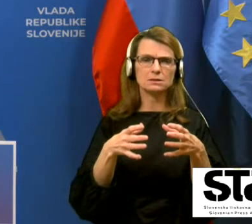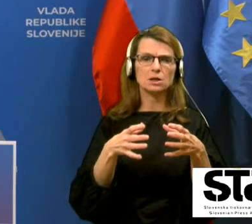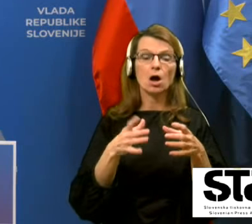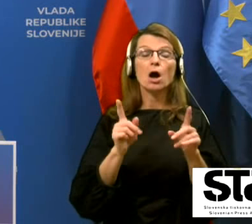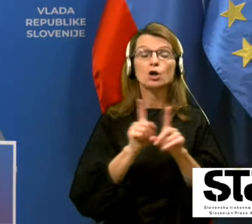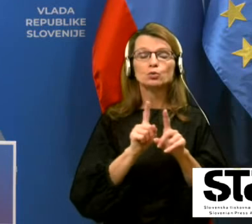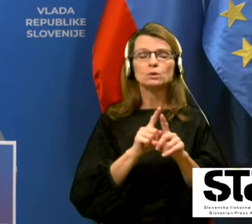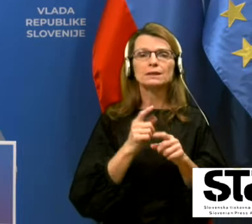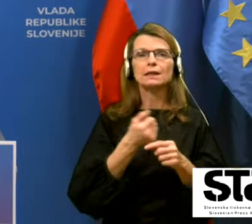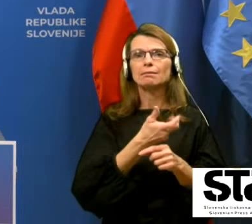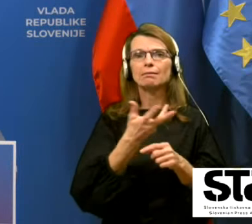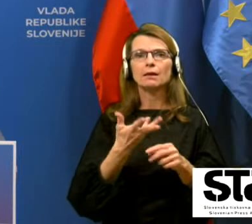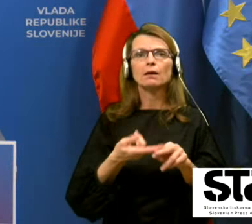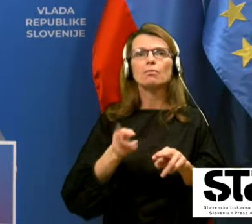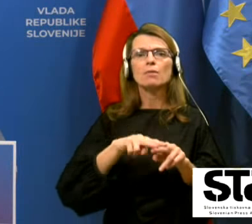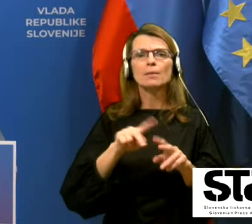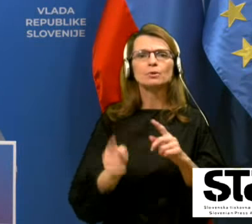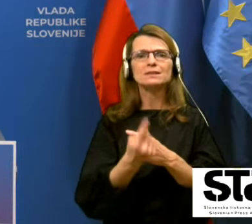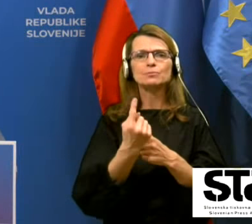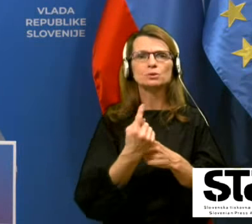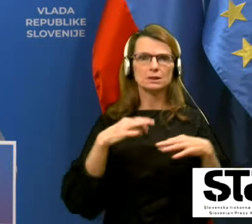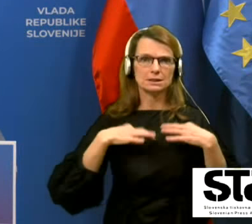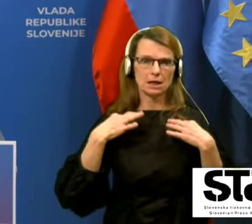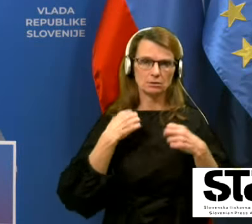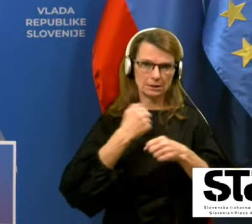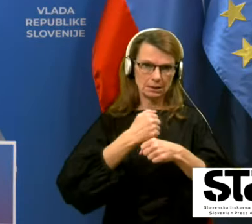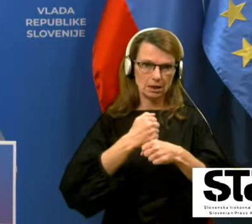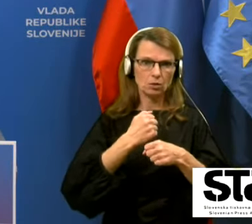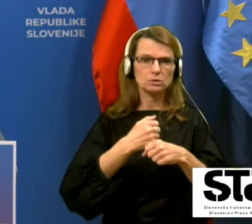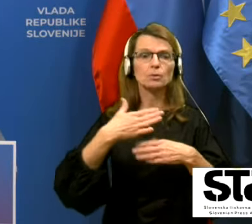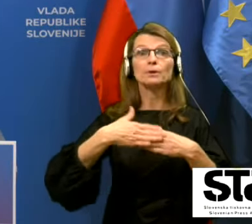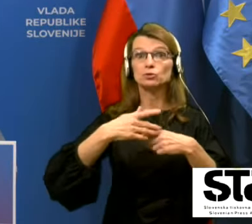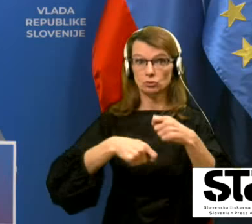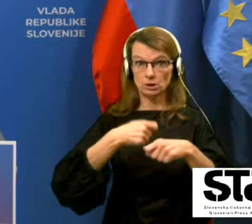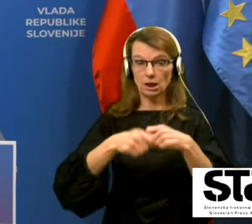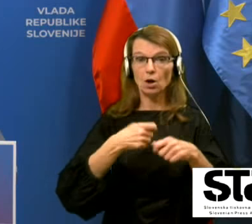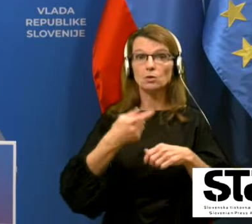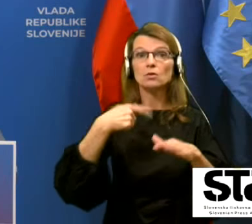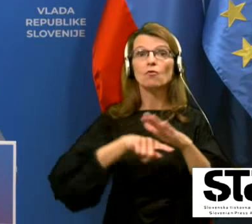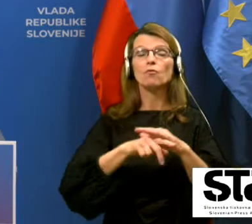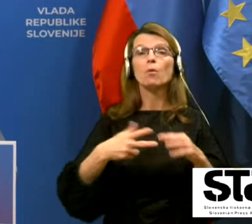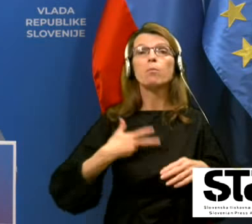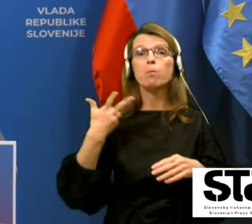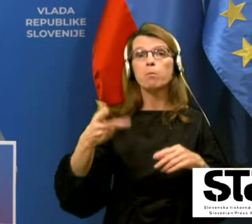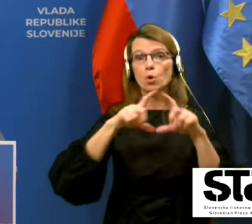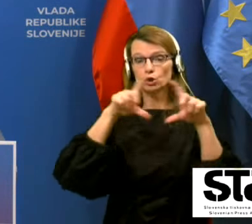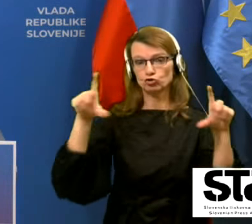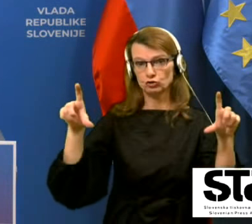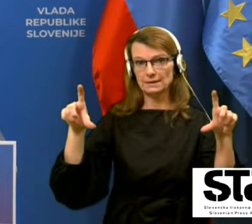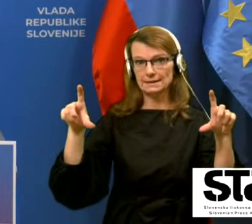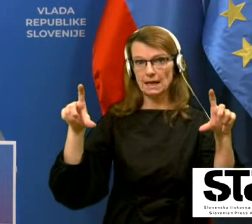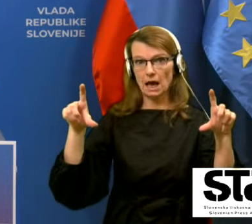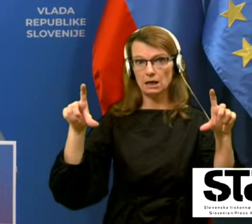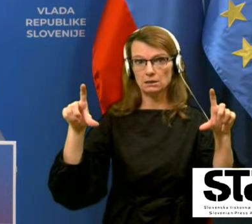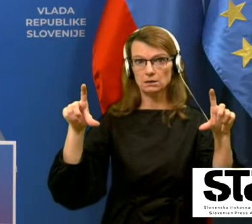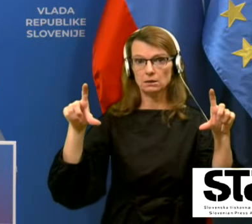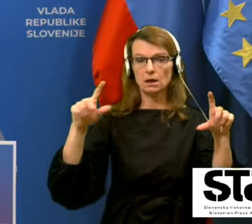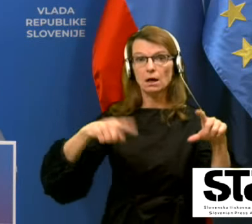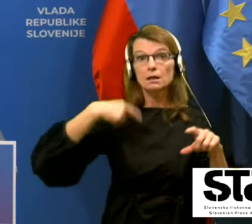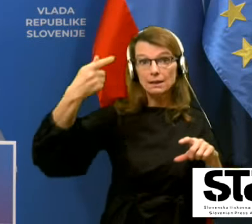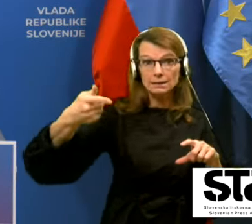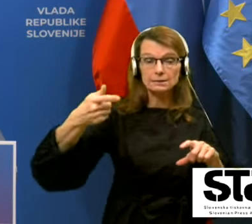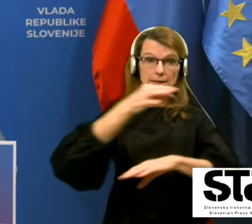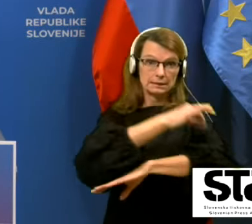najbolj izpostavljenih zdravstvenih delavcev in sodelavcev v bovnišnicah. V naslednjem